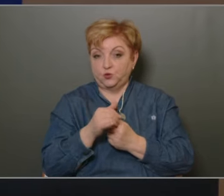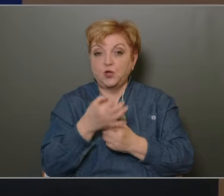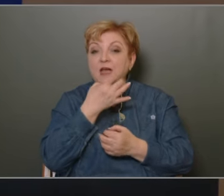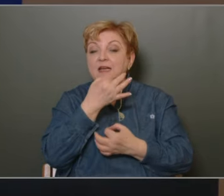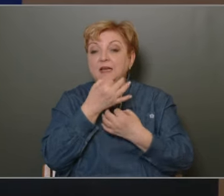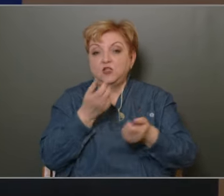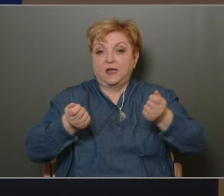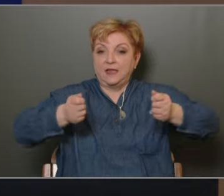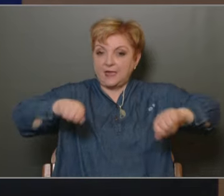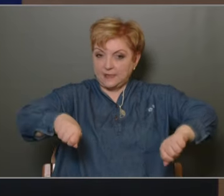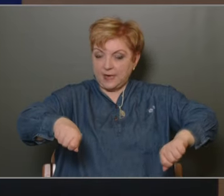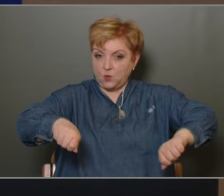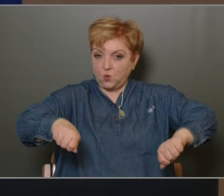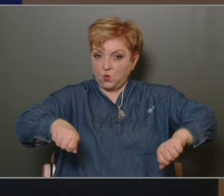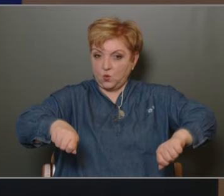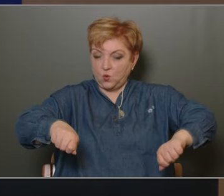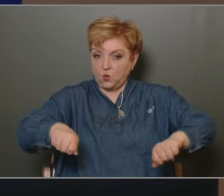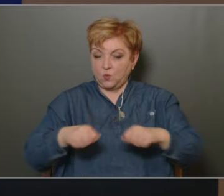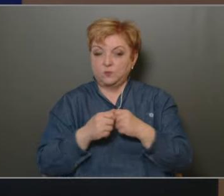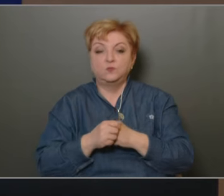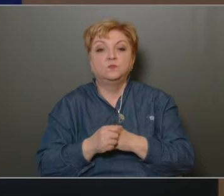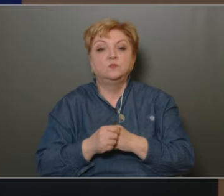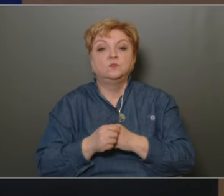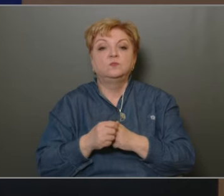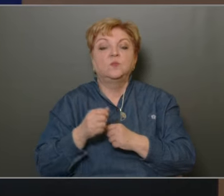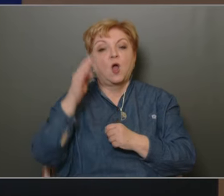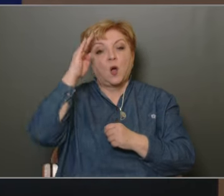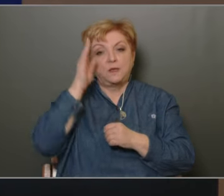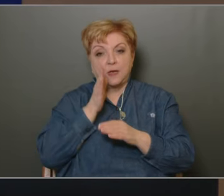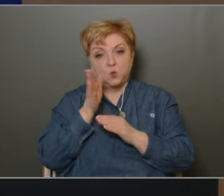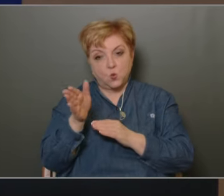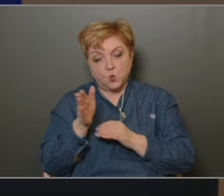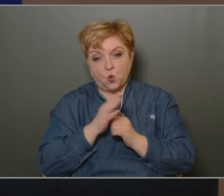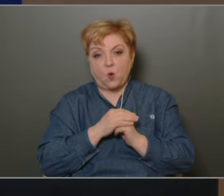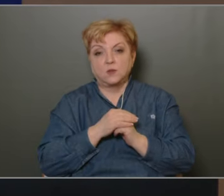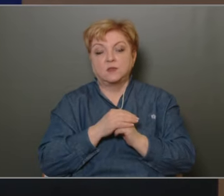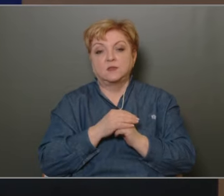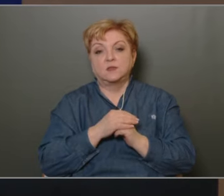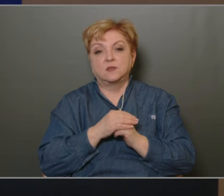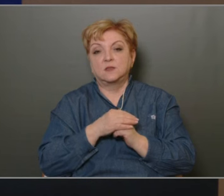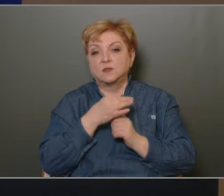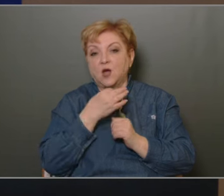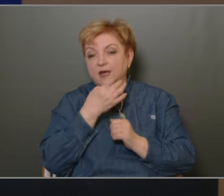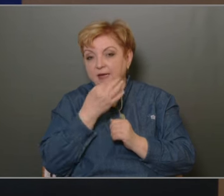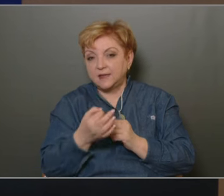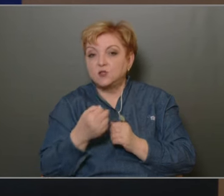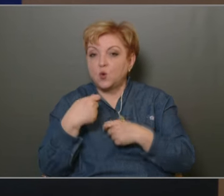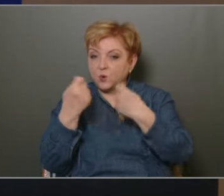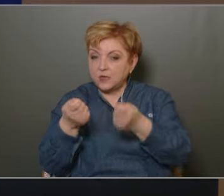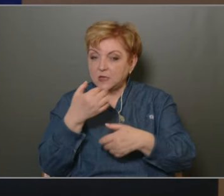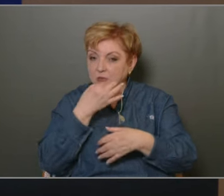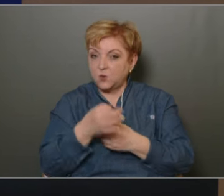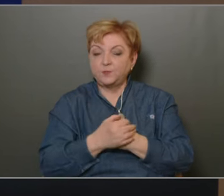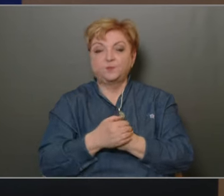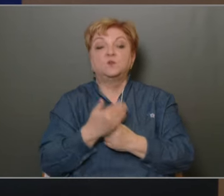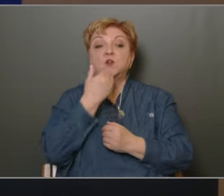kérdéseket lezártam De a két kérdés kapitány úrhoz intéződött, néha szó kapitányunk